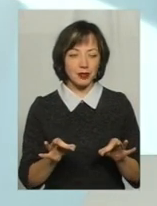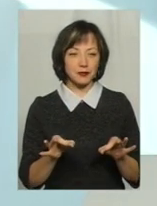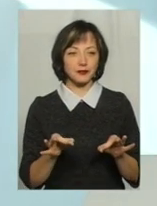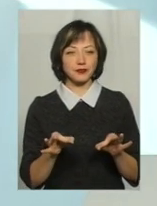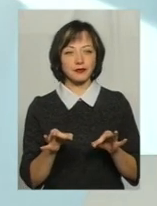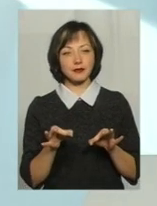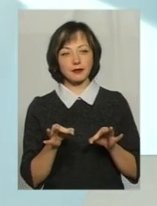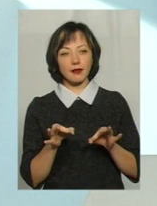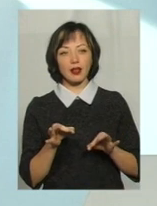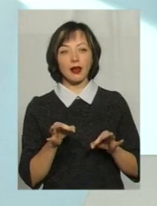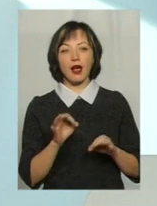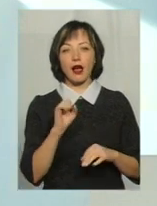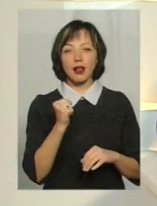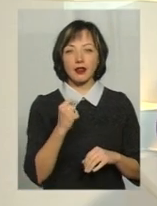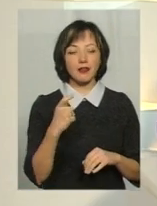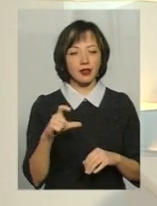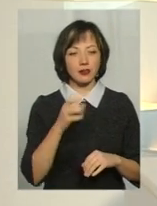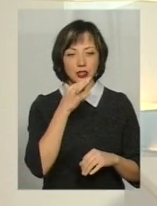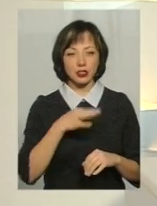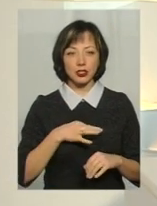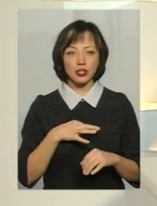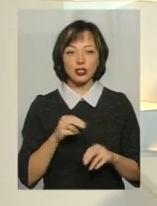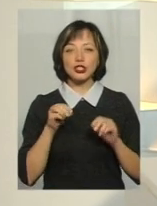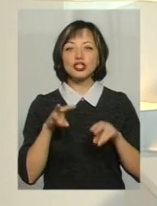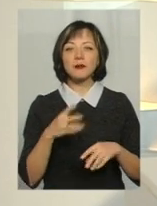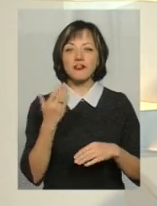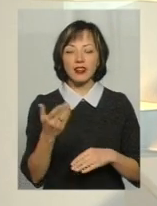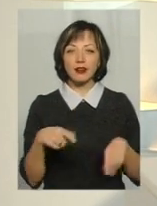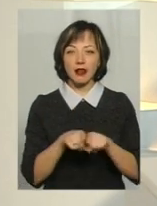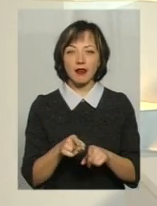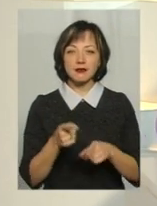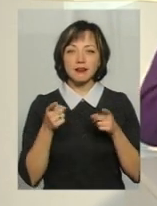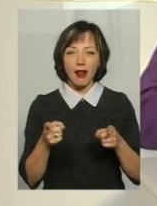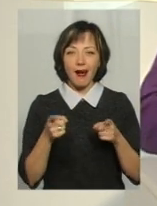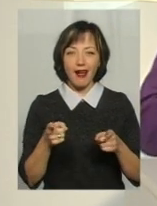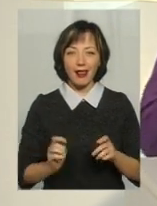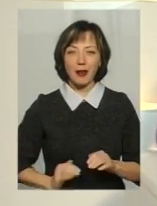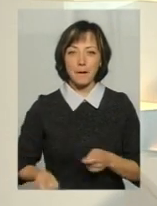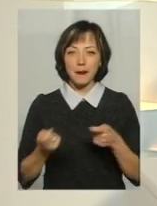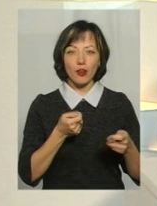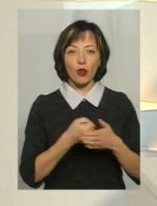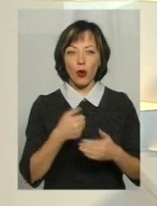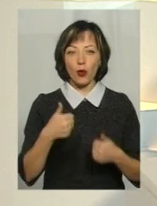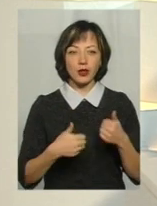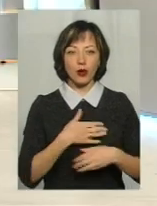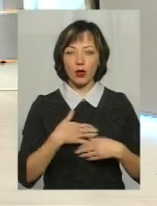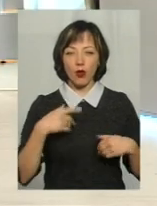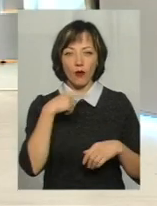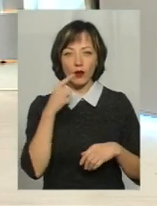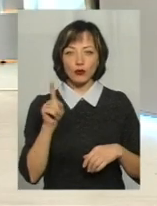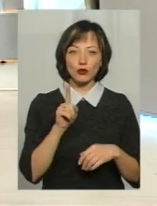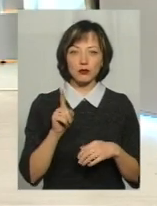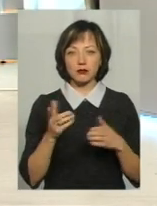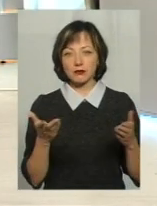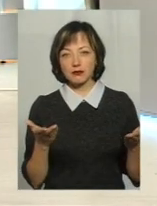правди. Андрій Ганрич, розкажіть, чим ви так залякали перевізників, перевізників, що до конкурсу вони не хотіли говорити, аби там,